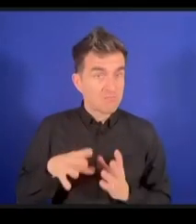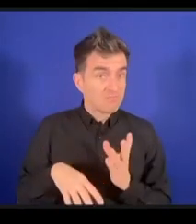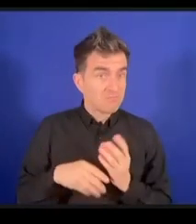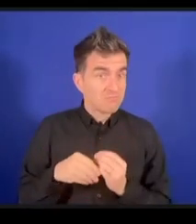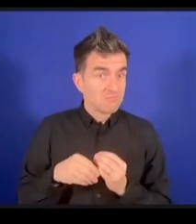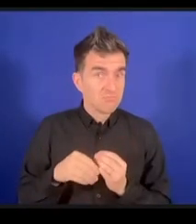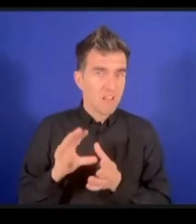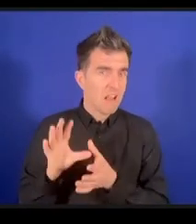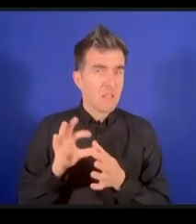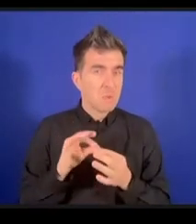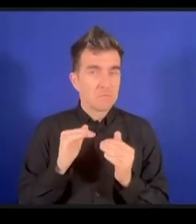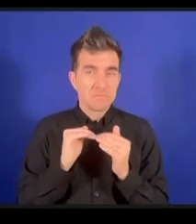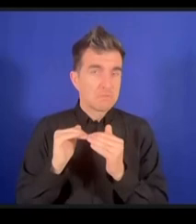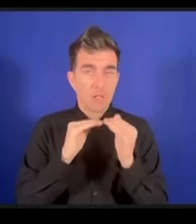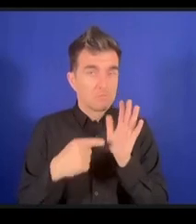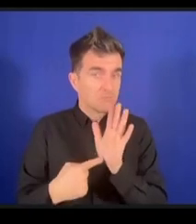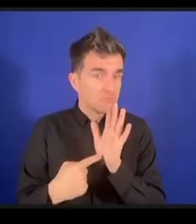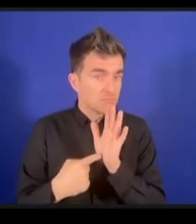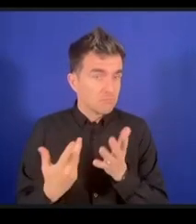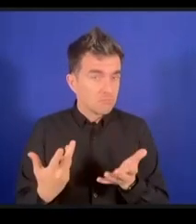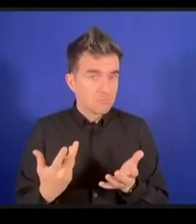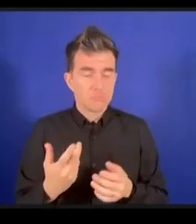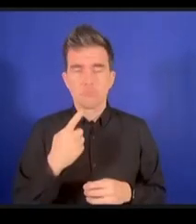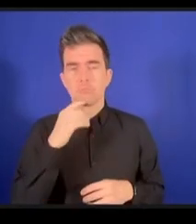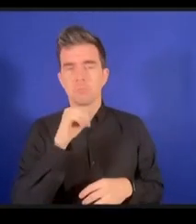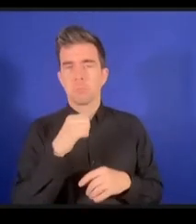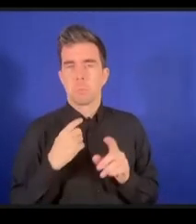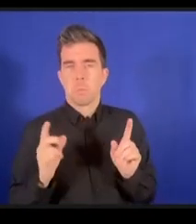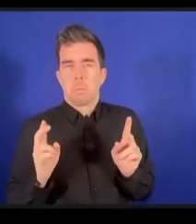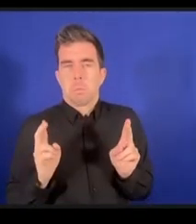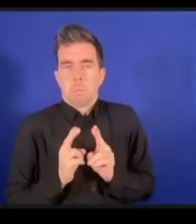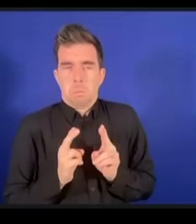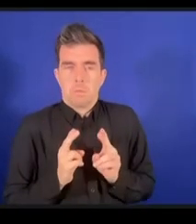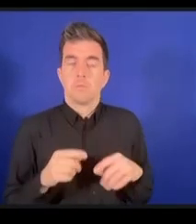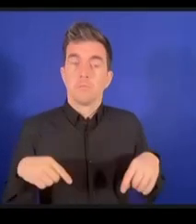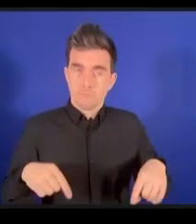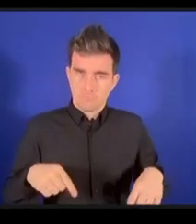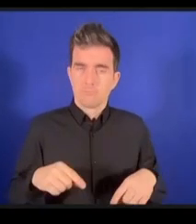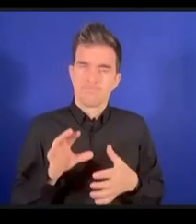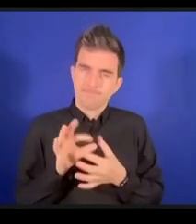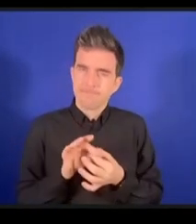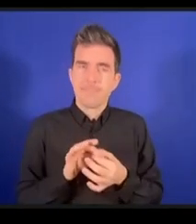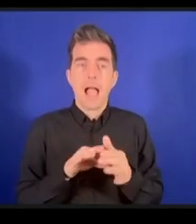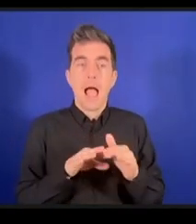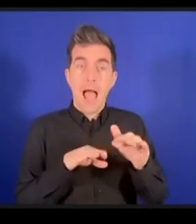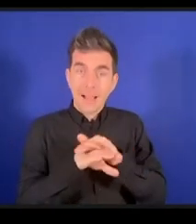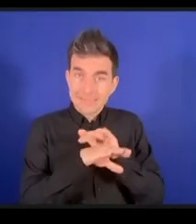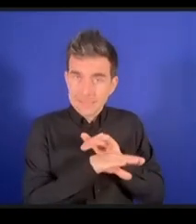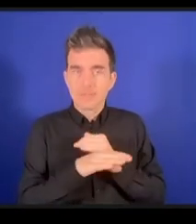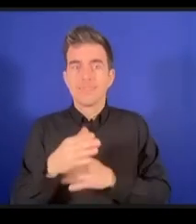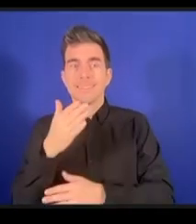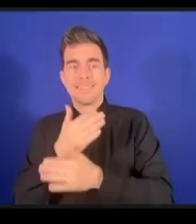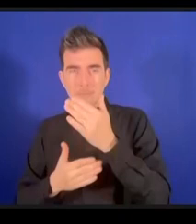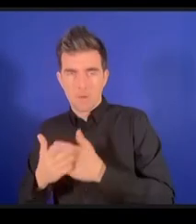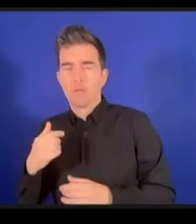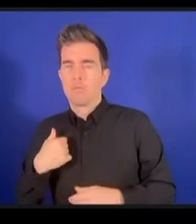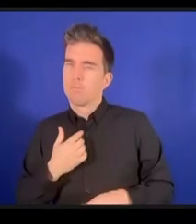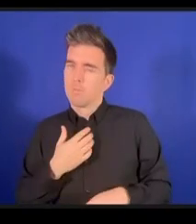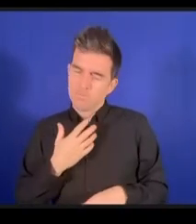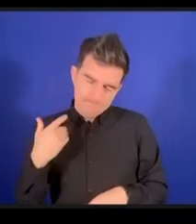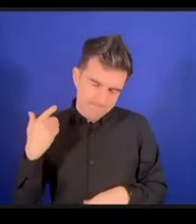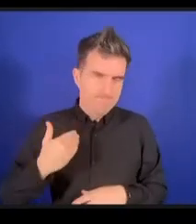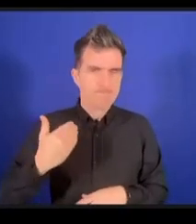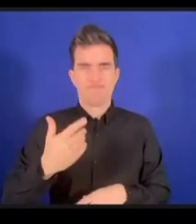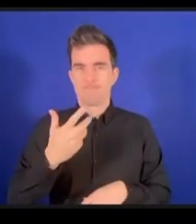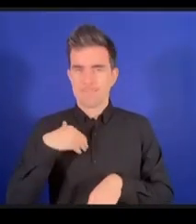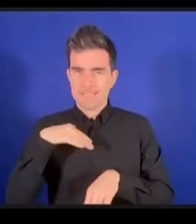la coalition sur l'accessibilité et les handicaps nous nous concentrons toujours sur les directives